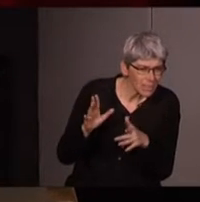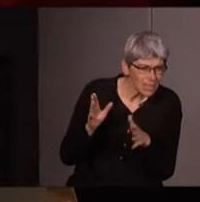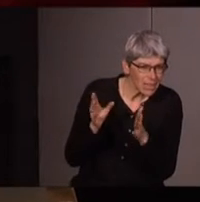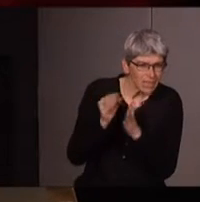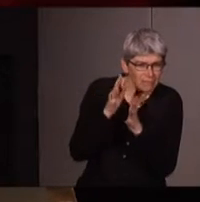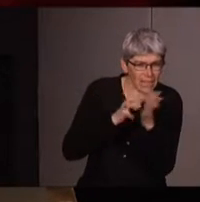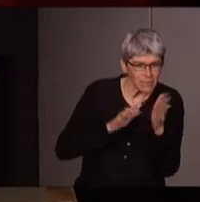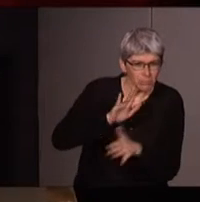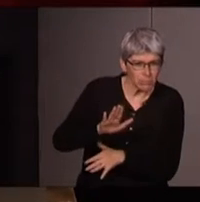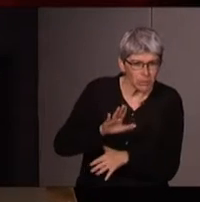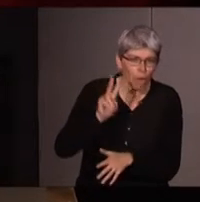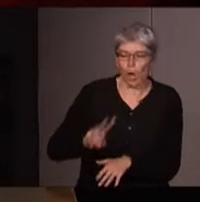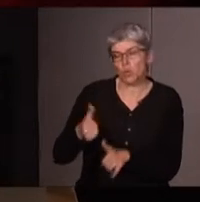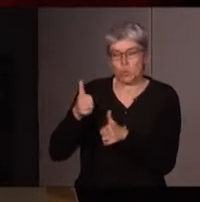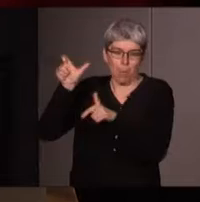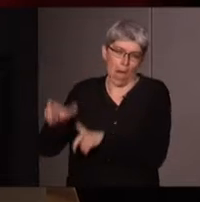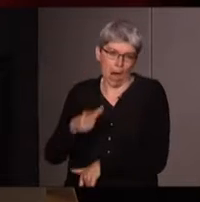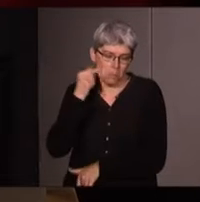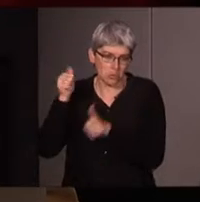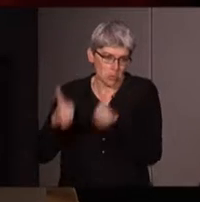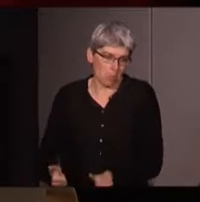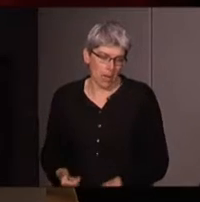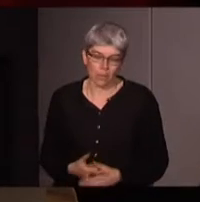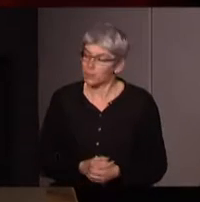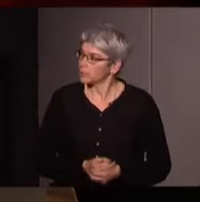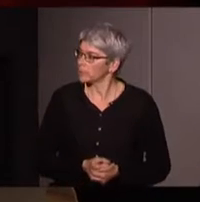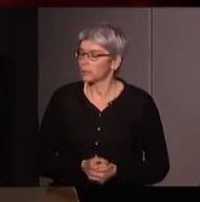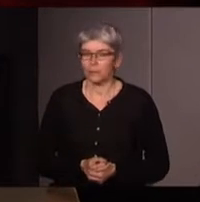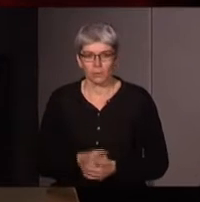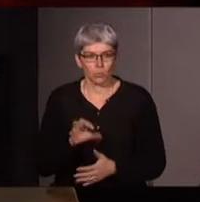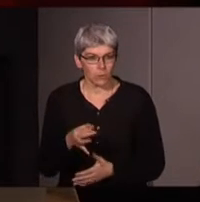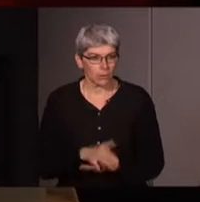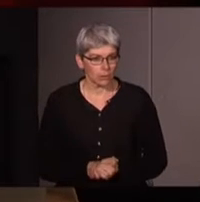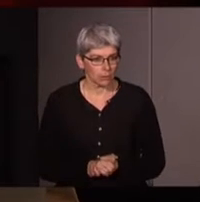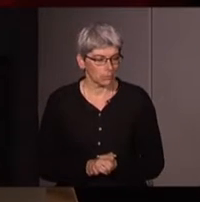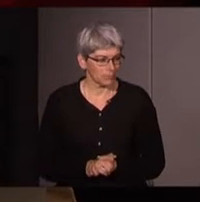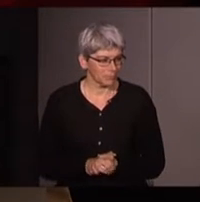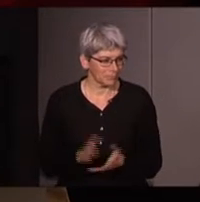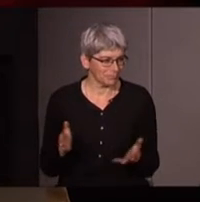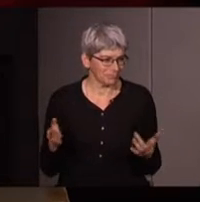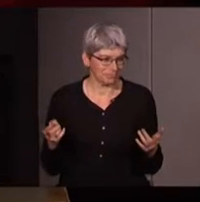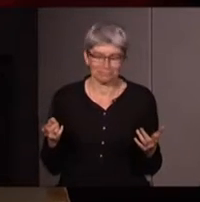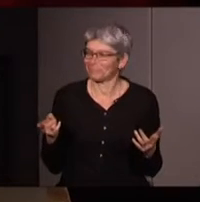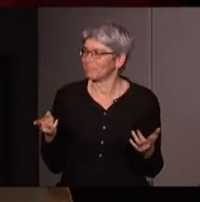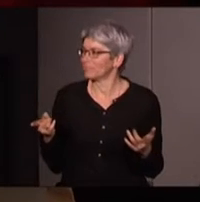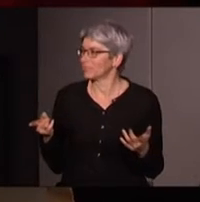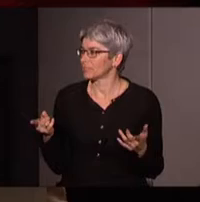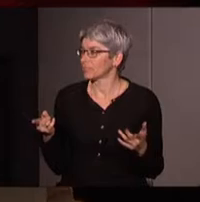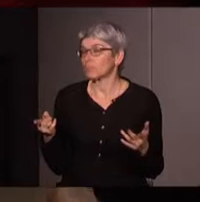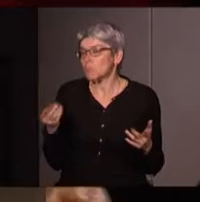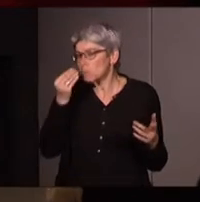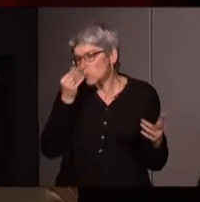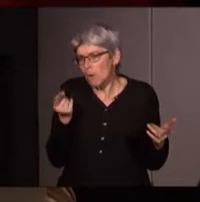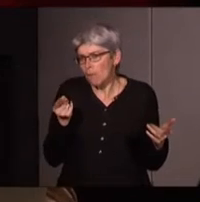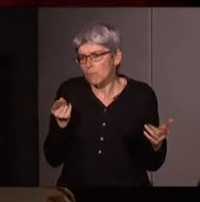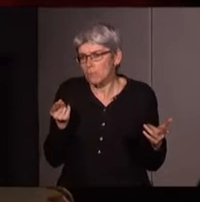Oui, c'est ça. Oui, je trouve aussi, je suis d'accord avec vous. Mais vous voyez, quand j'entends ce que vient de dire Émilie Hache, je me